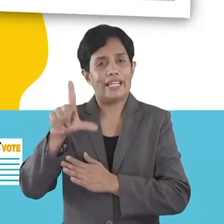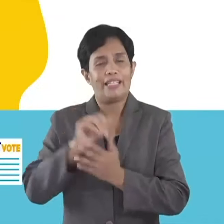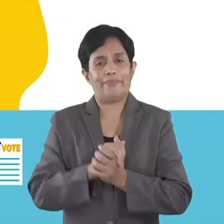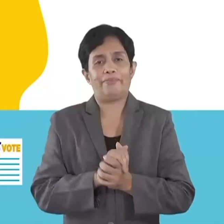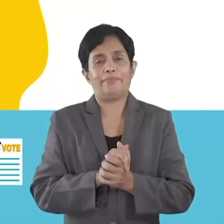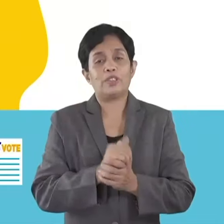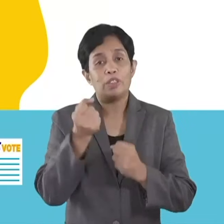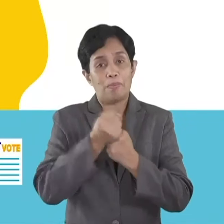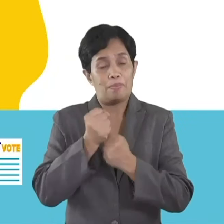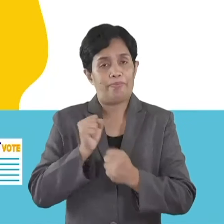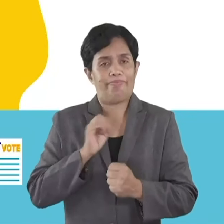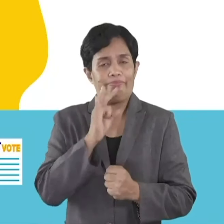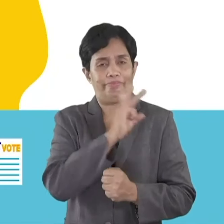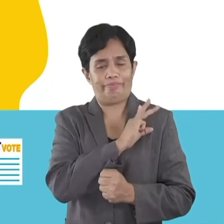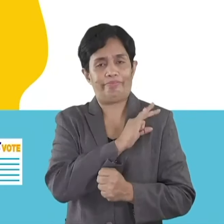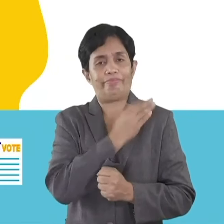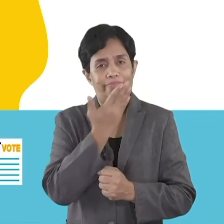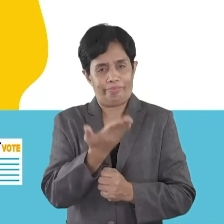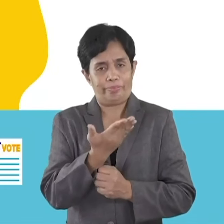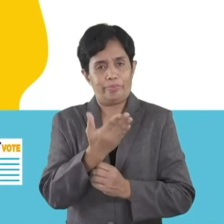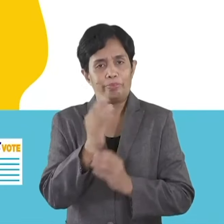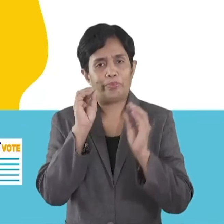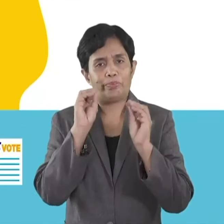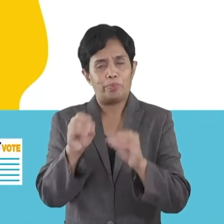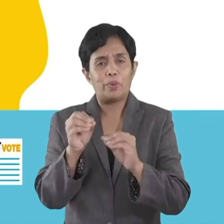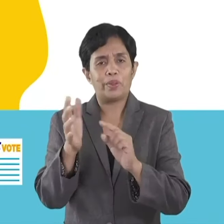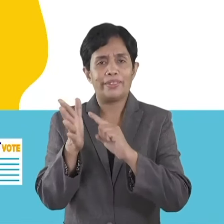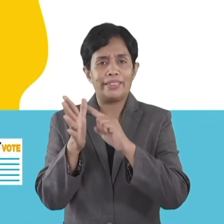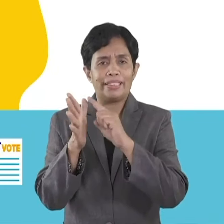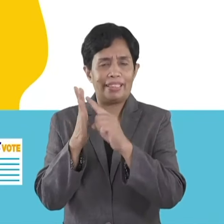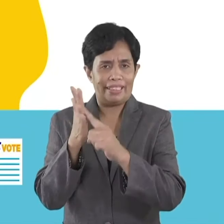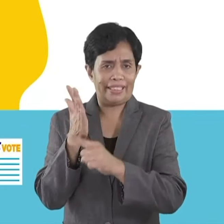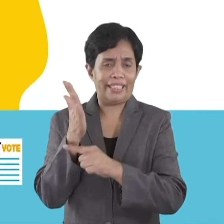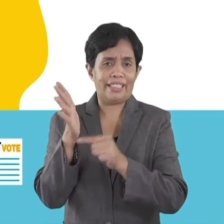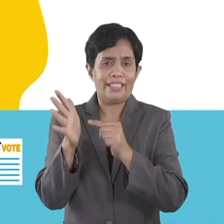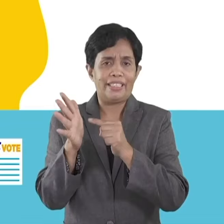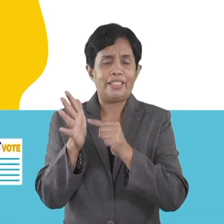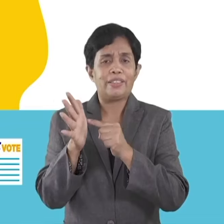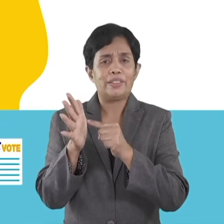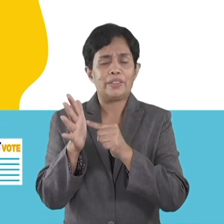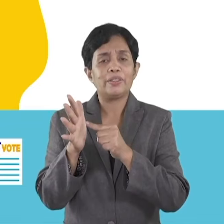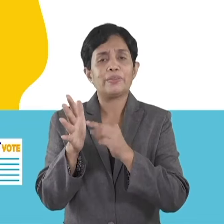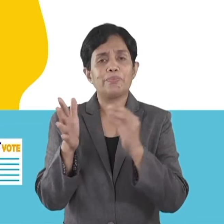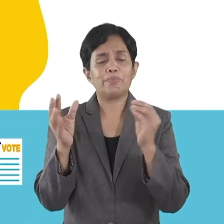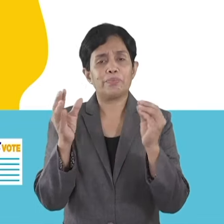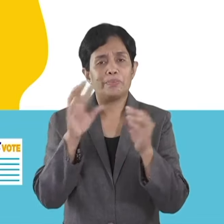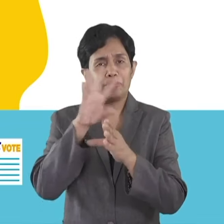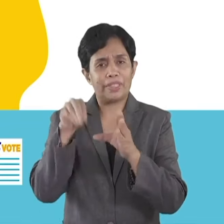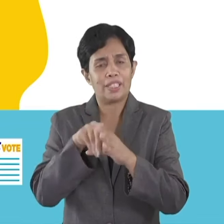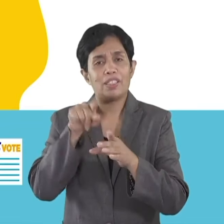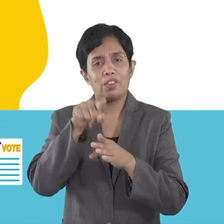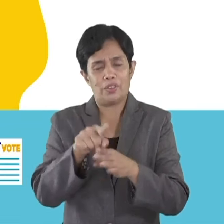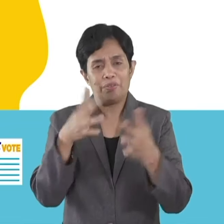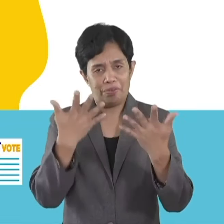EAPPs. Ibutang unya sa support staff ang indelible ink sa usas sa ima mga tudlo, aaron ipakita